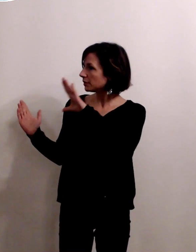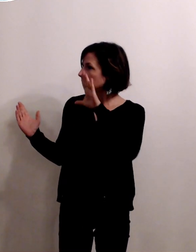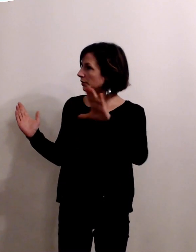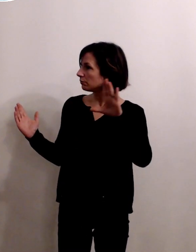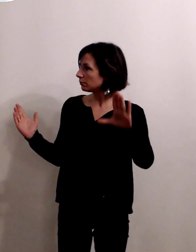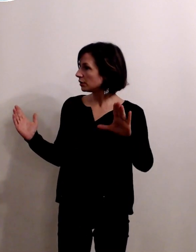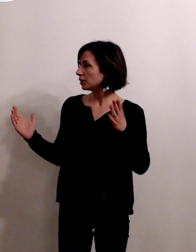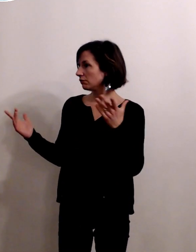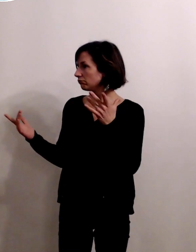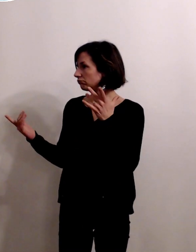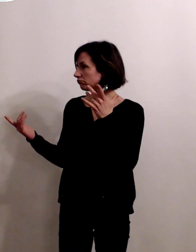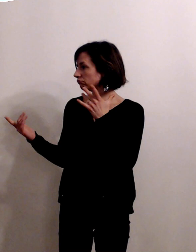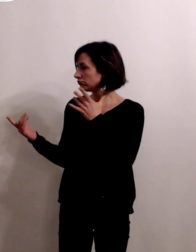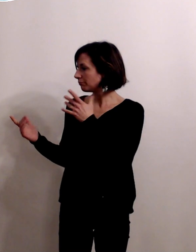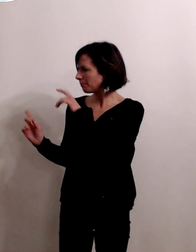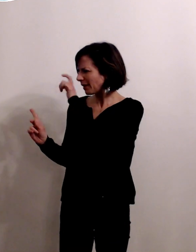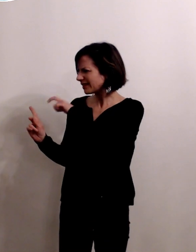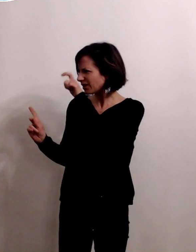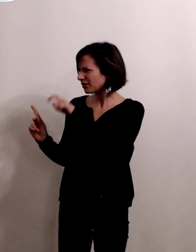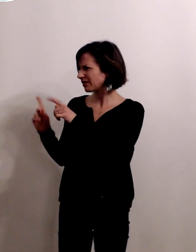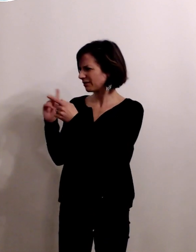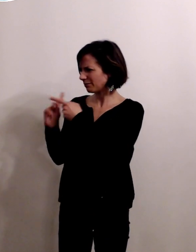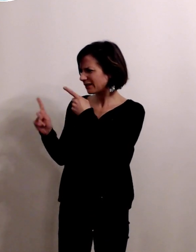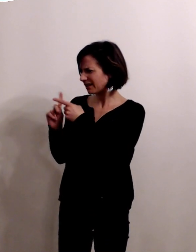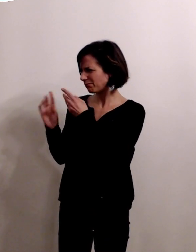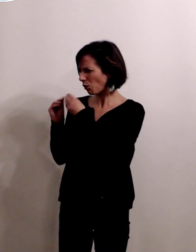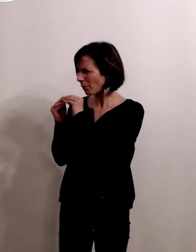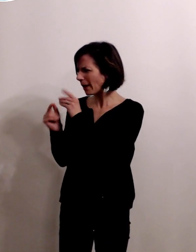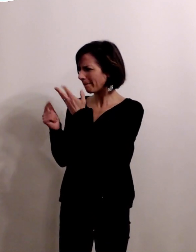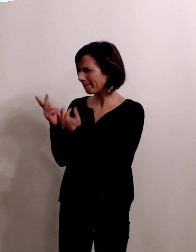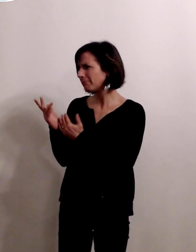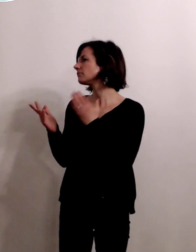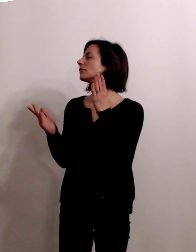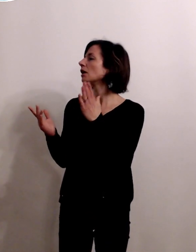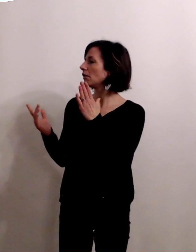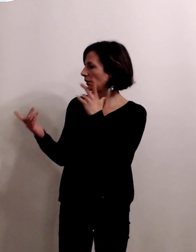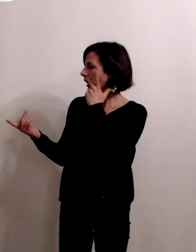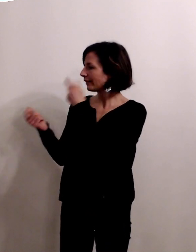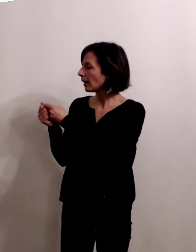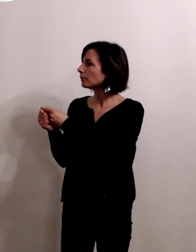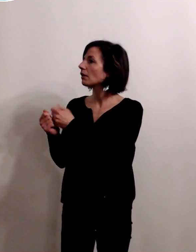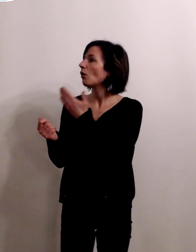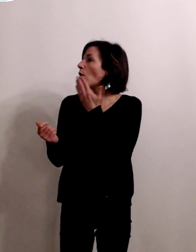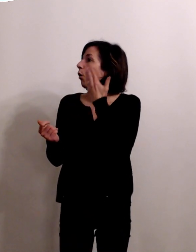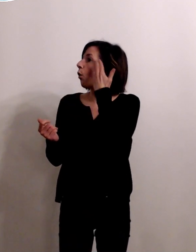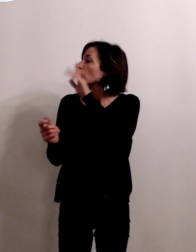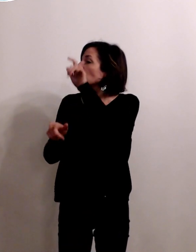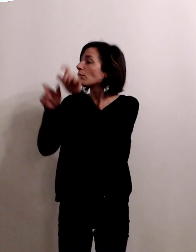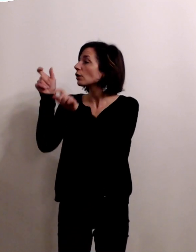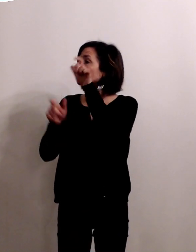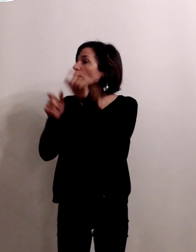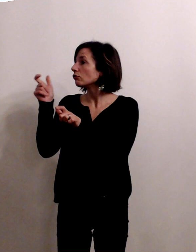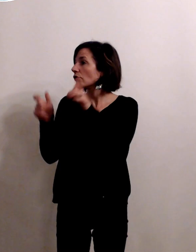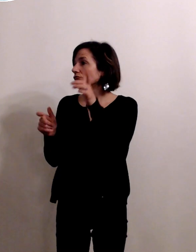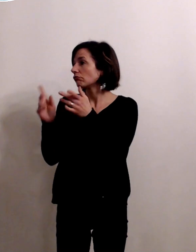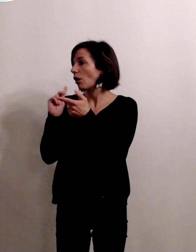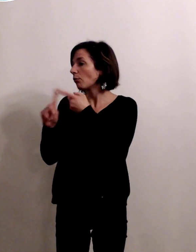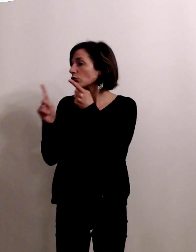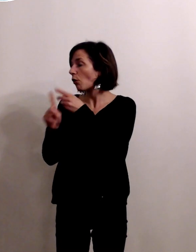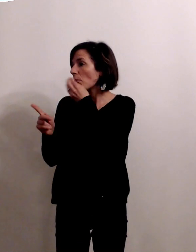standard on peut manger de tout sans excès évidemment voilà sans excès de rien